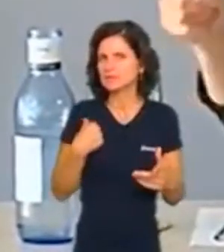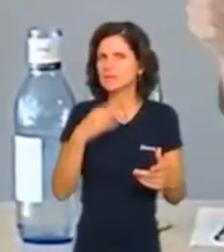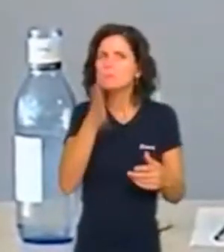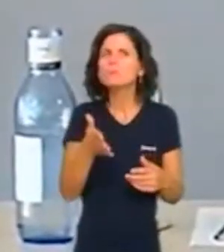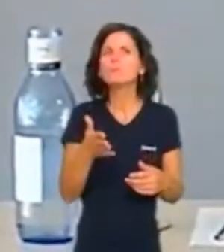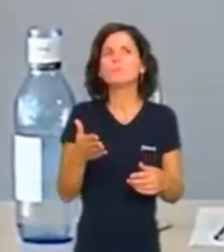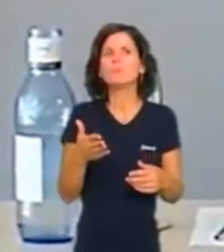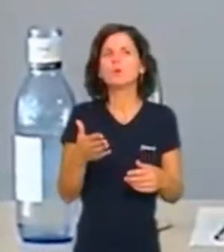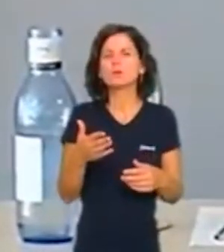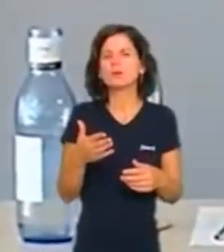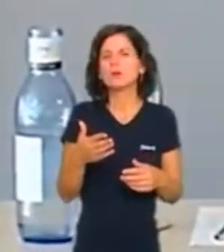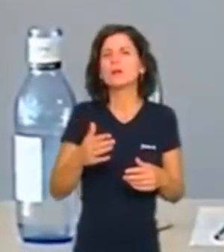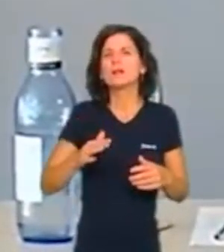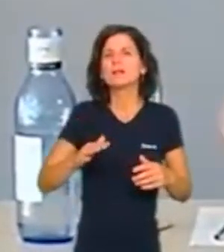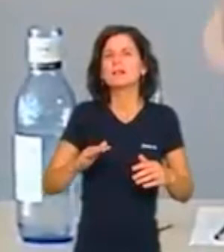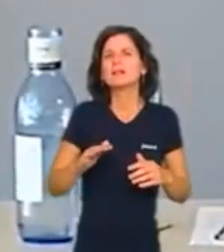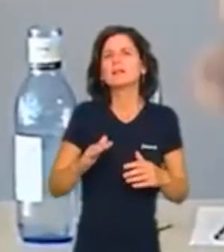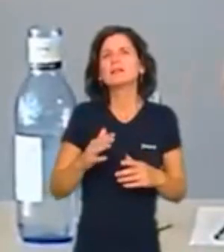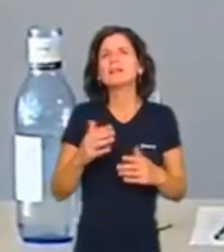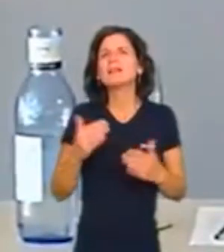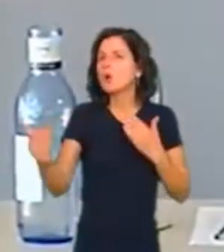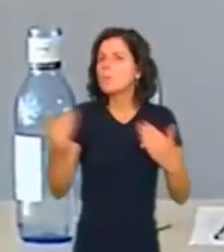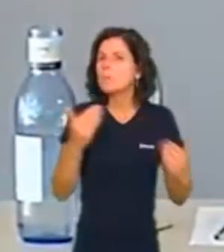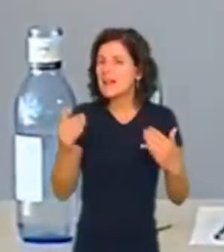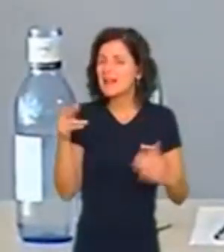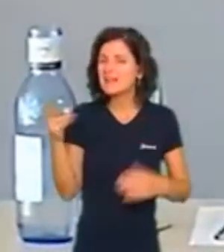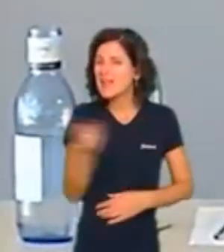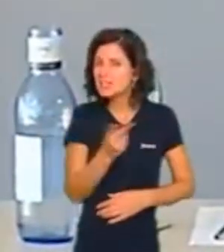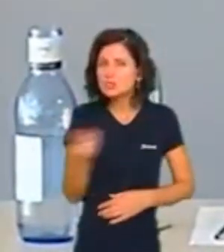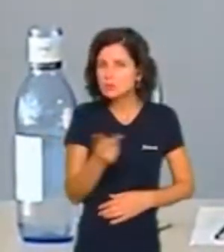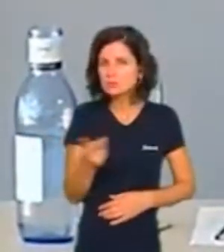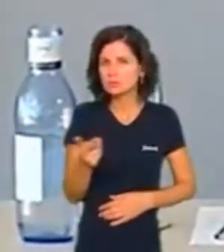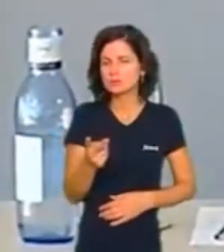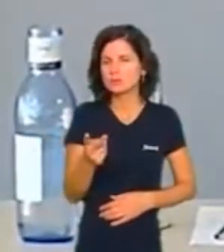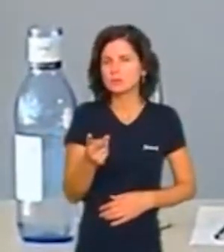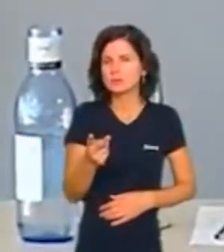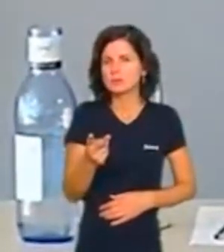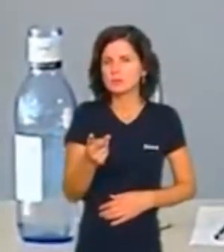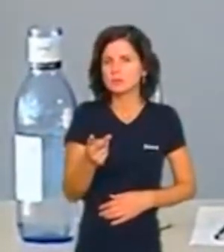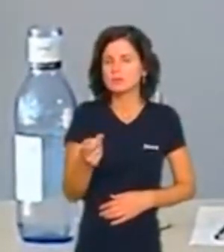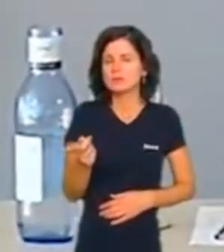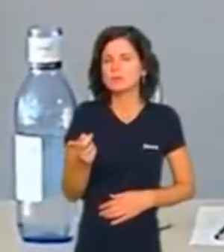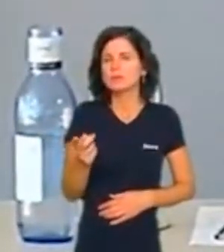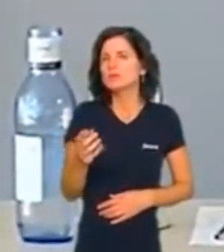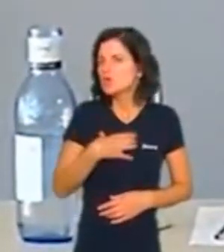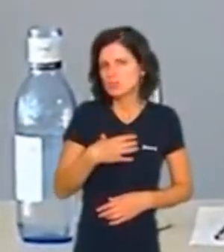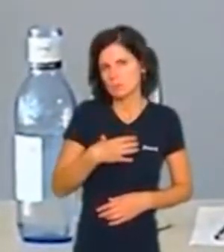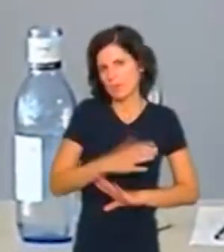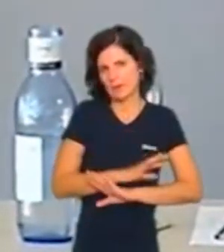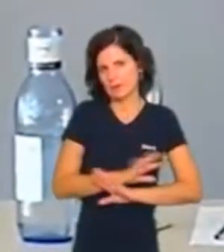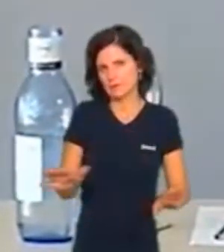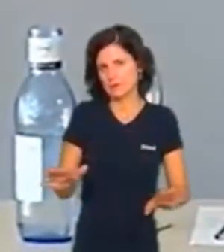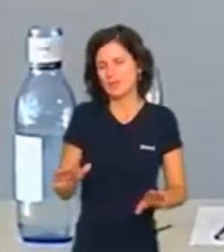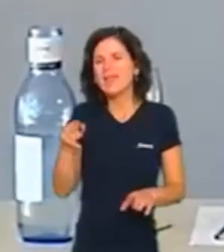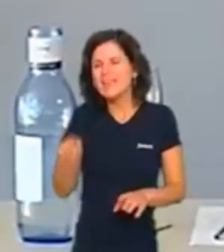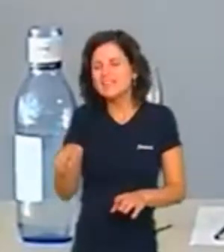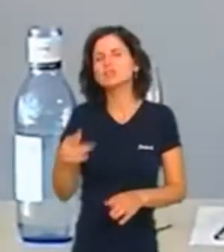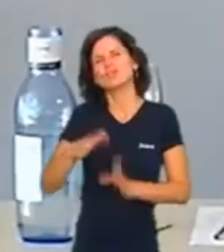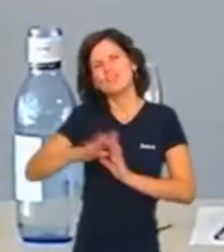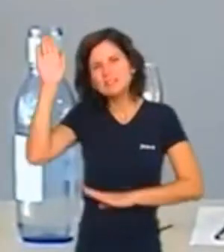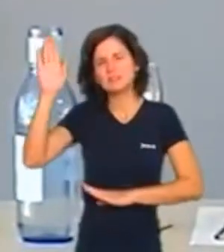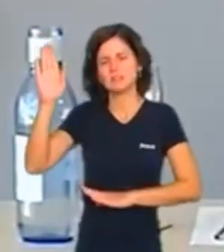amb diners públics els bancs, qui compareix això li està fent cobertura al feixisme en aquesta societat i per tant